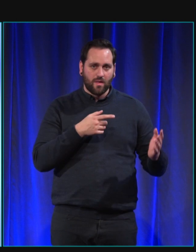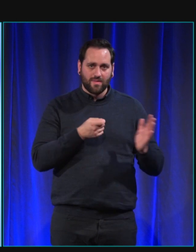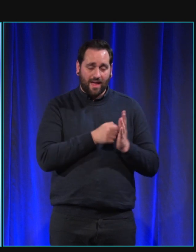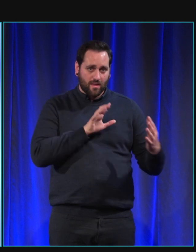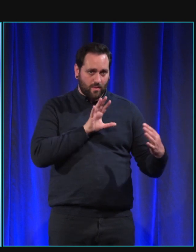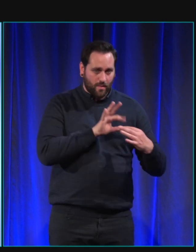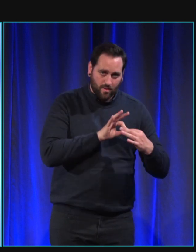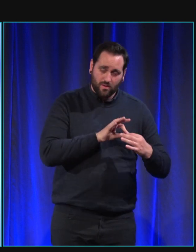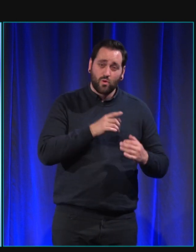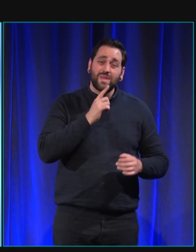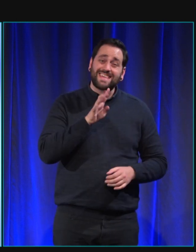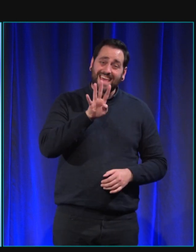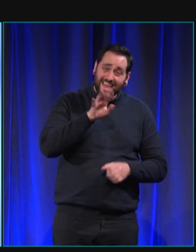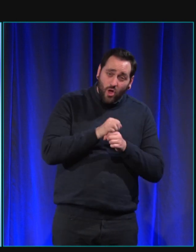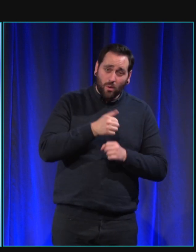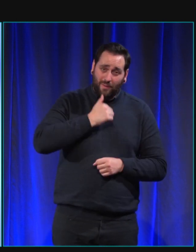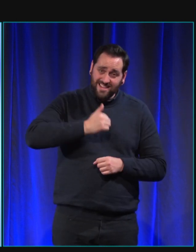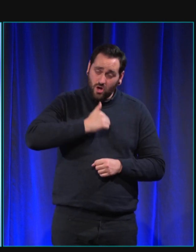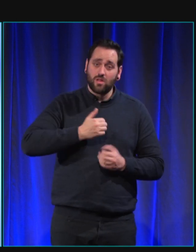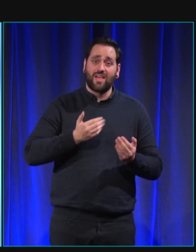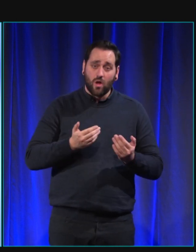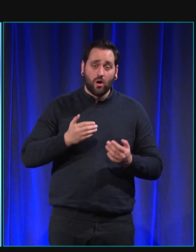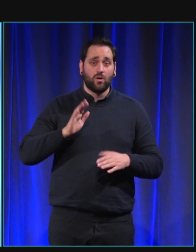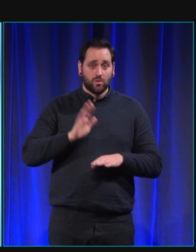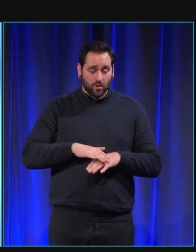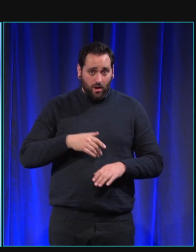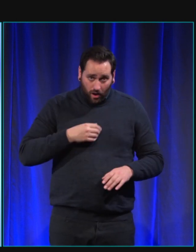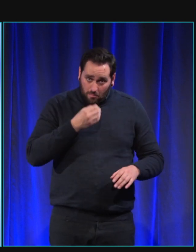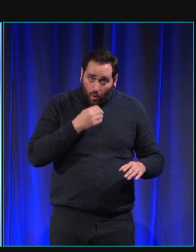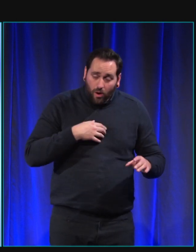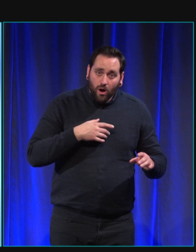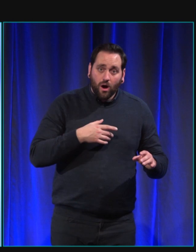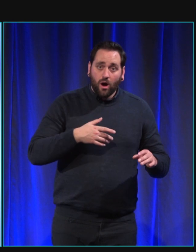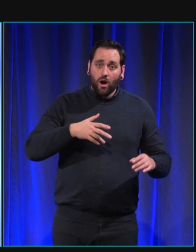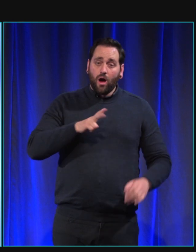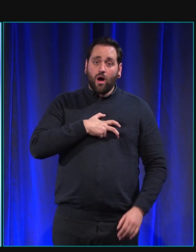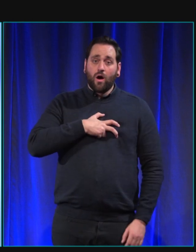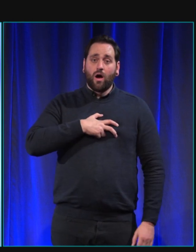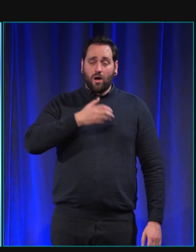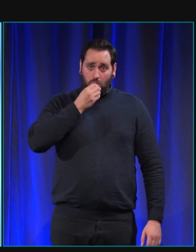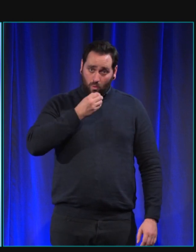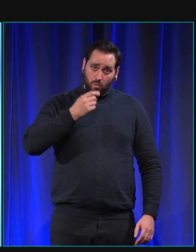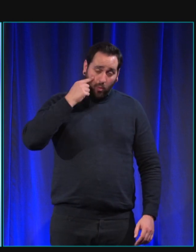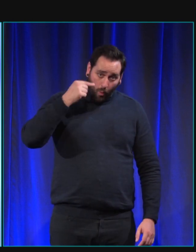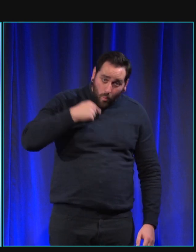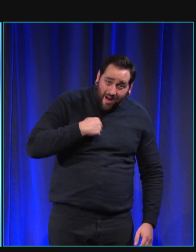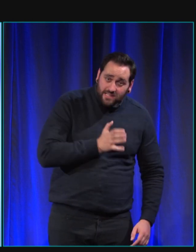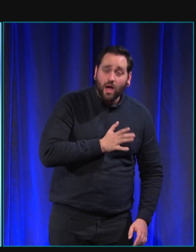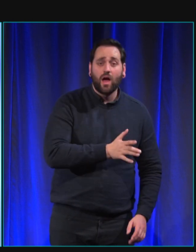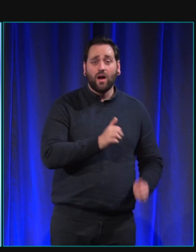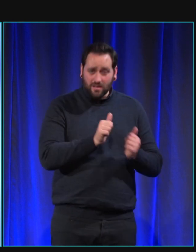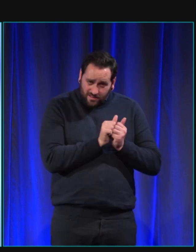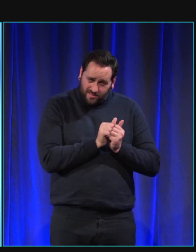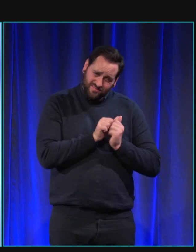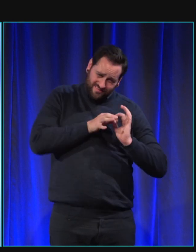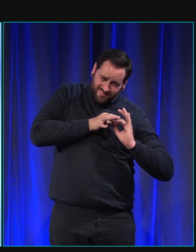et je ne pensais pas que j'allais revenir avec j'ai eu beaucoup de mal à réaliser qu'elle était pour moi et avec moi et qu'on allait être un